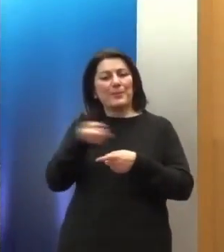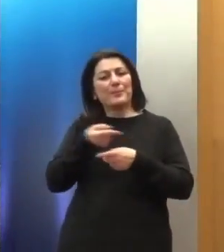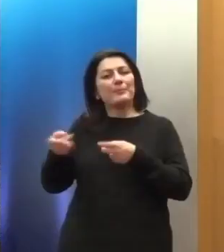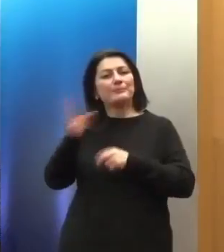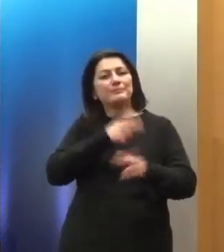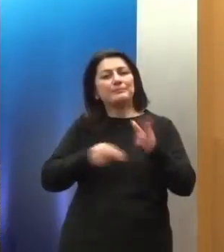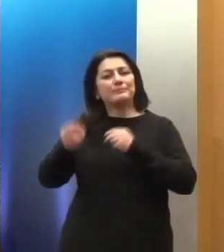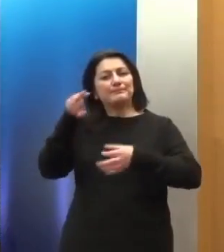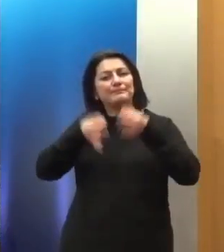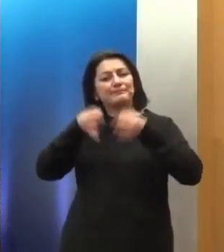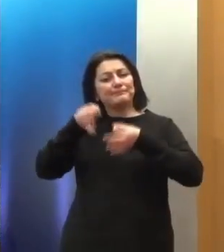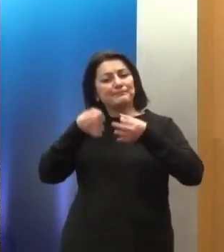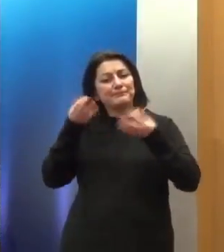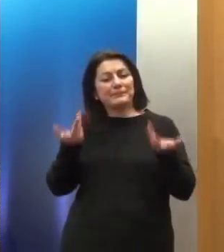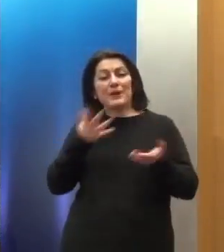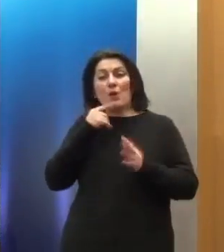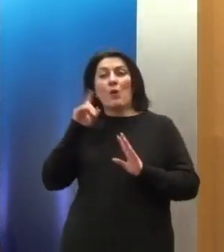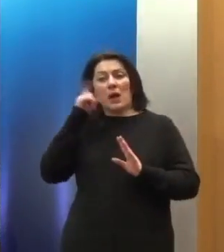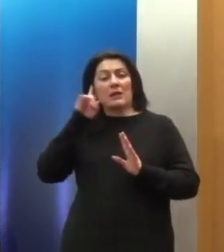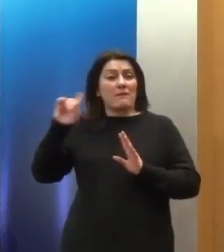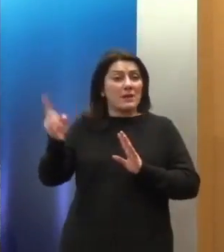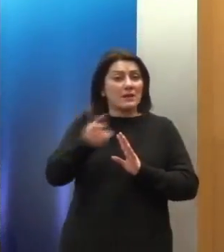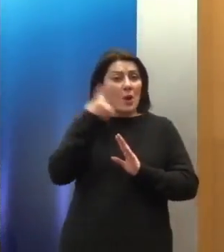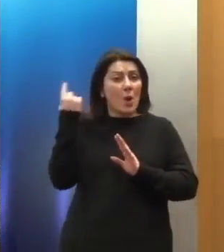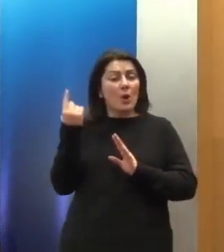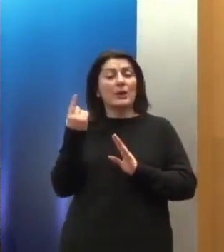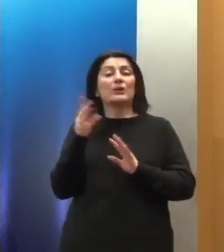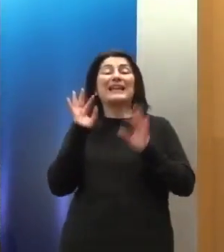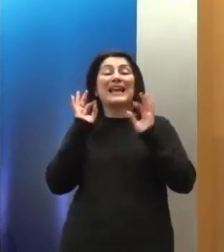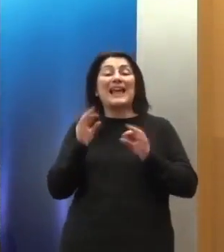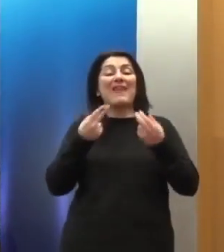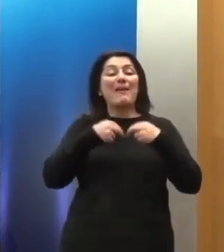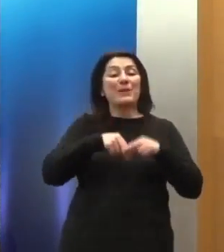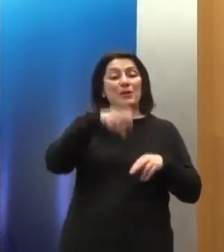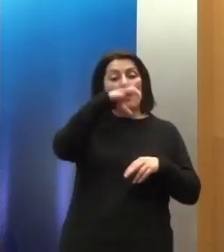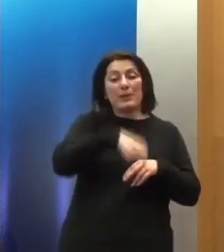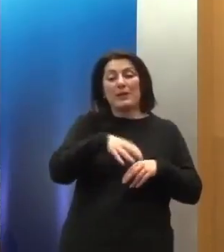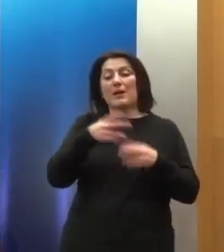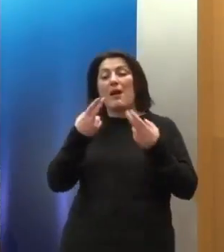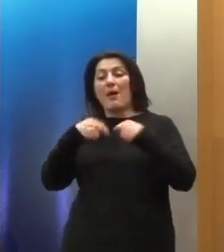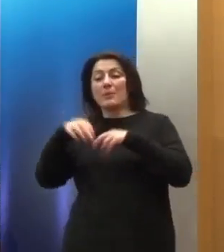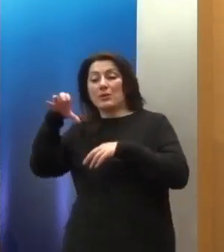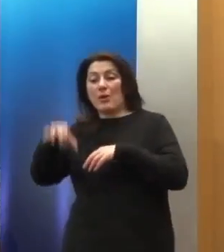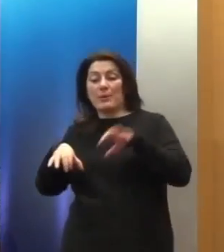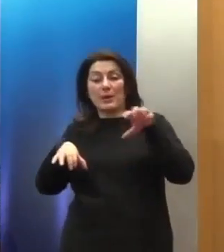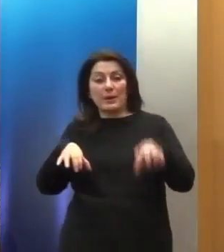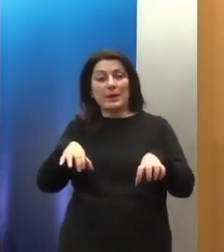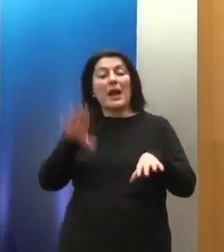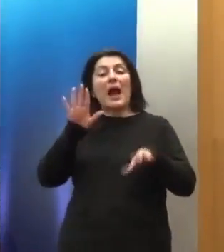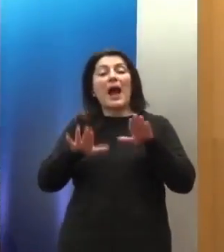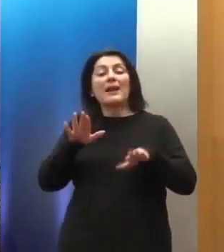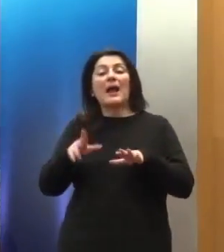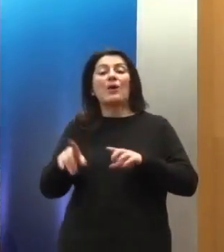διότι αντιλαμβάνεστε ότι κάθε μία υπηρετεί, μάλλον, τη σύμβαση για την οποία